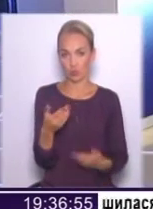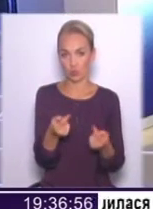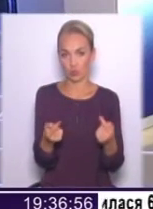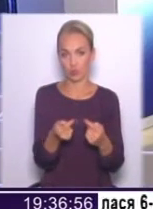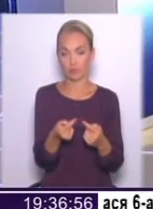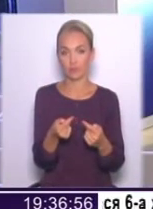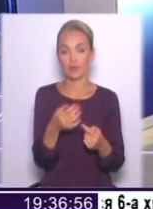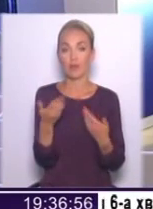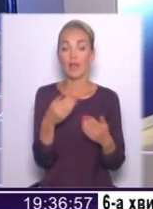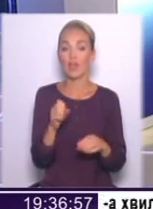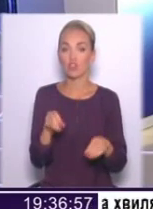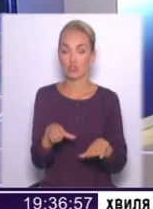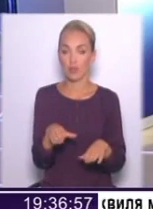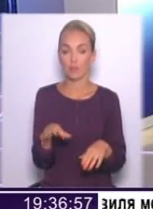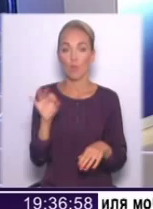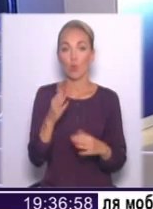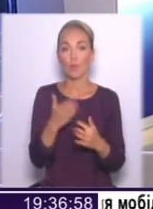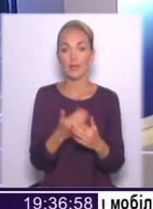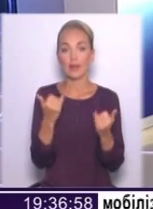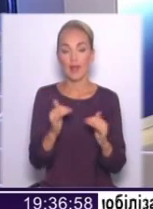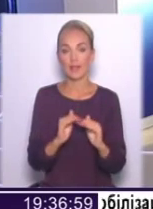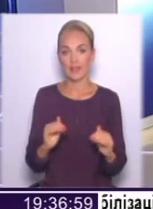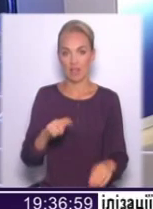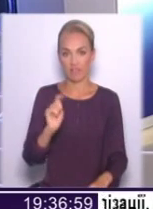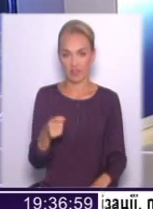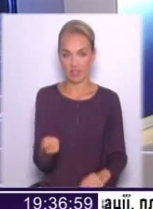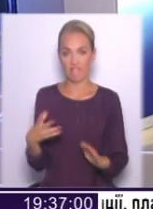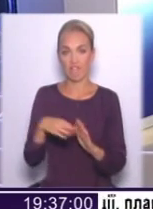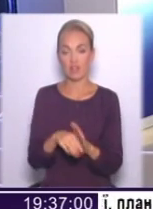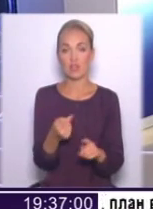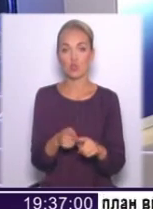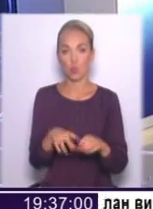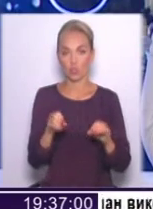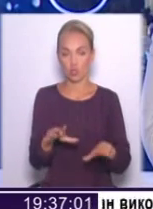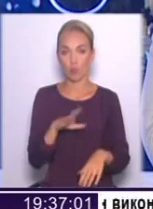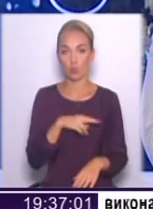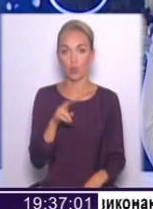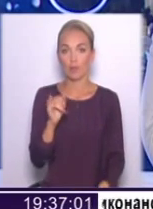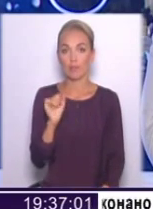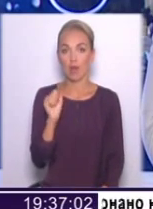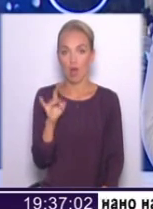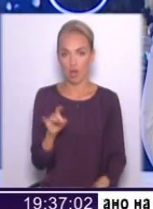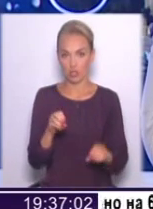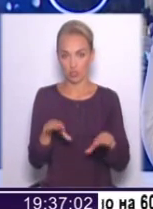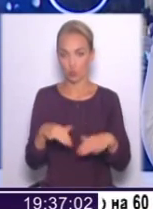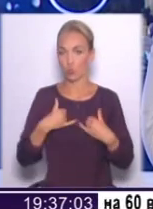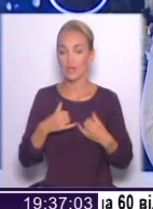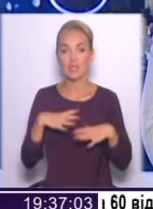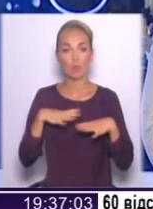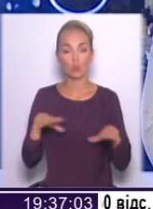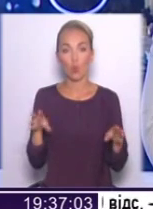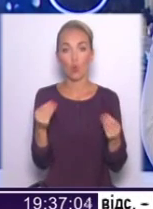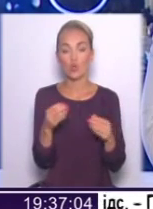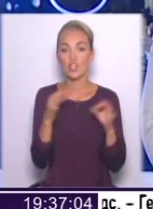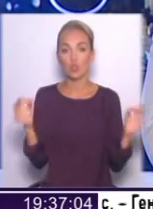Яке рішення ви кажете? Про пільги для дітей війни. Введення цього рішення. Це було піар-рішення на той момент. У нас не було грошей ніколи на